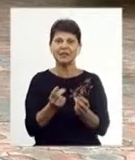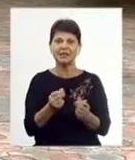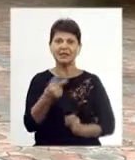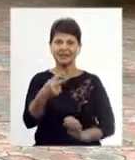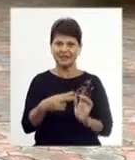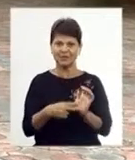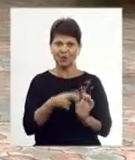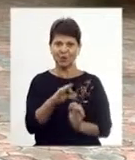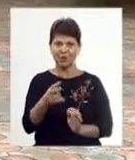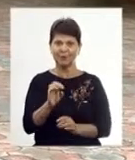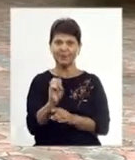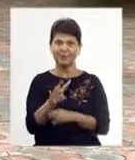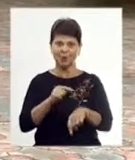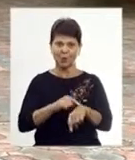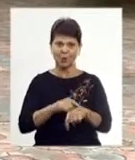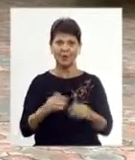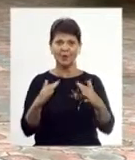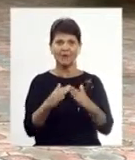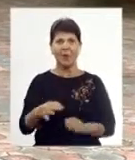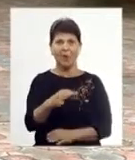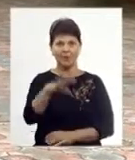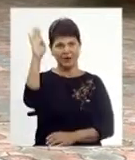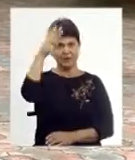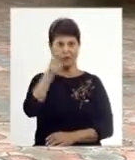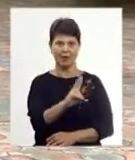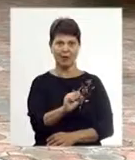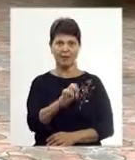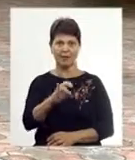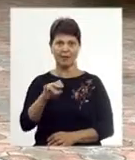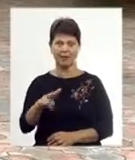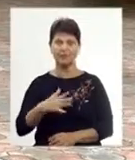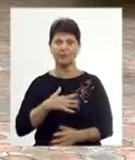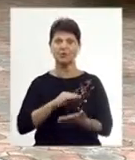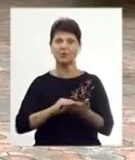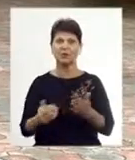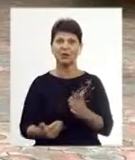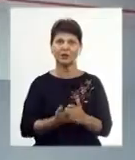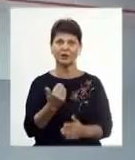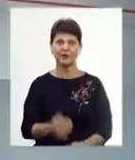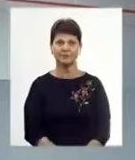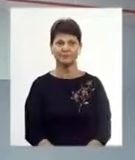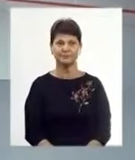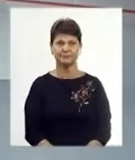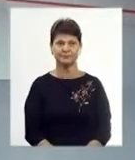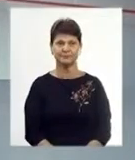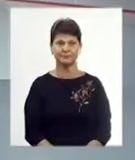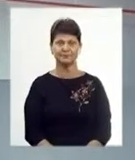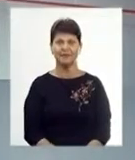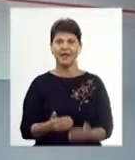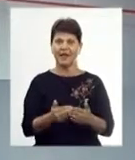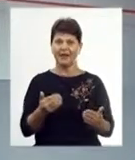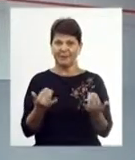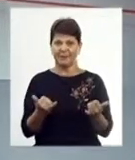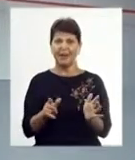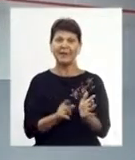липня о 14-й годині у приміщенні облводоканалу. Вікторія Сендуляк, Юрія Кобенчук, Новини. Відтепер